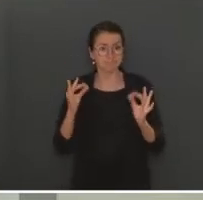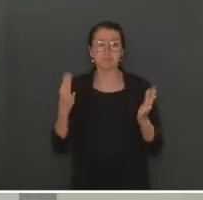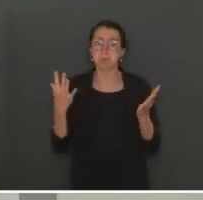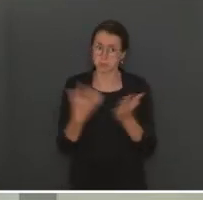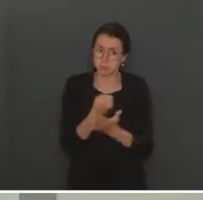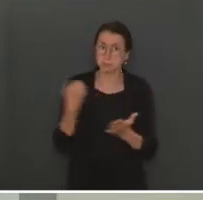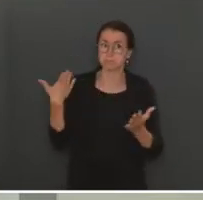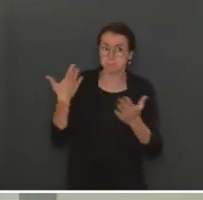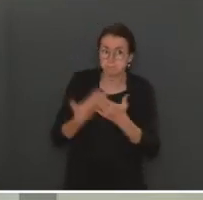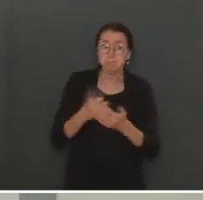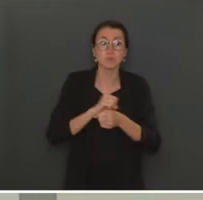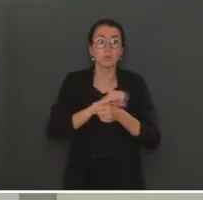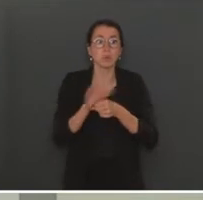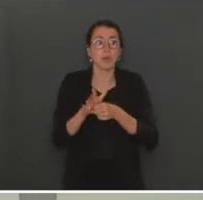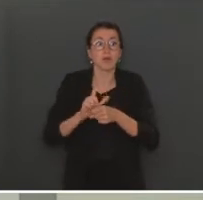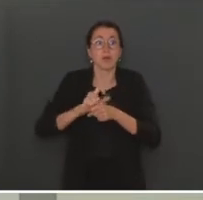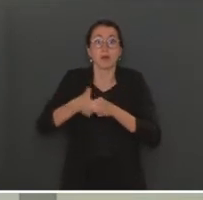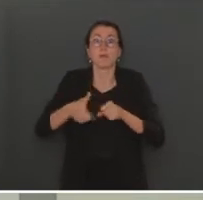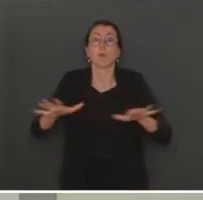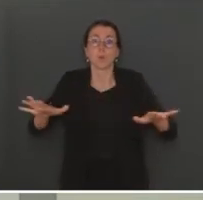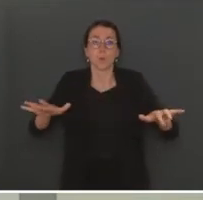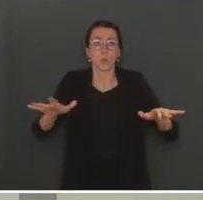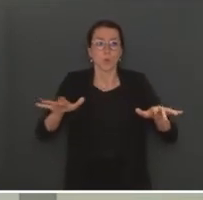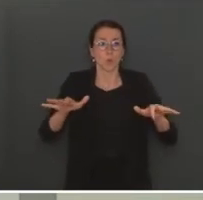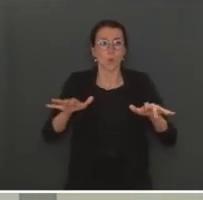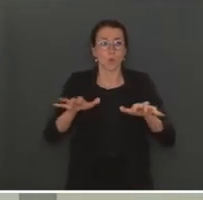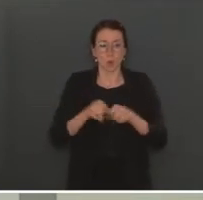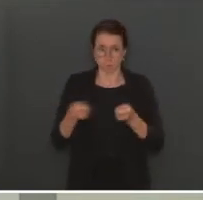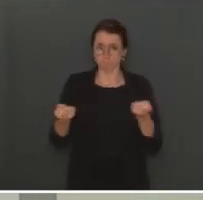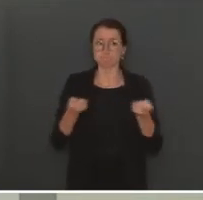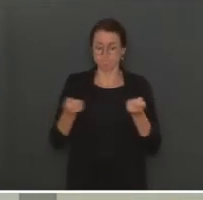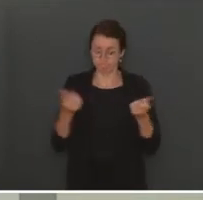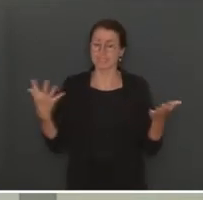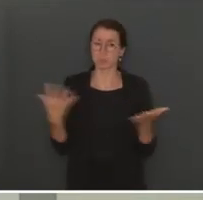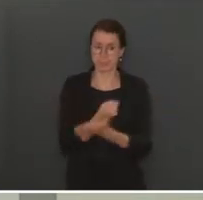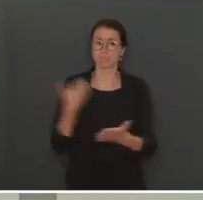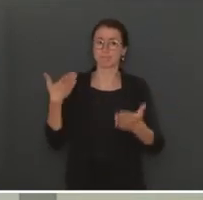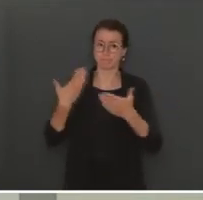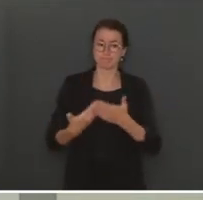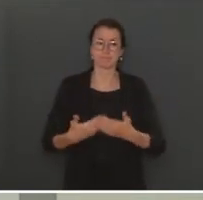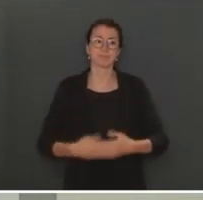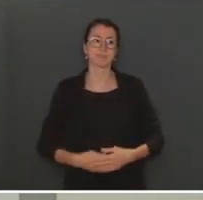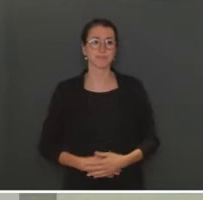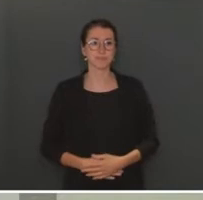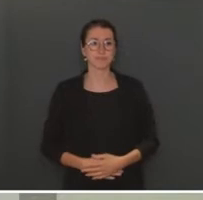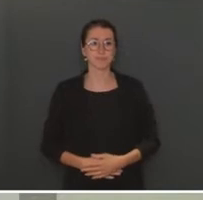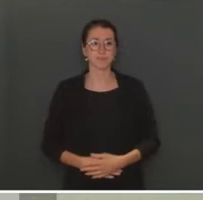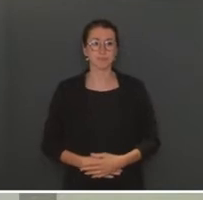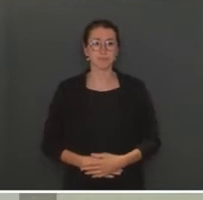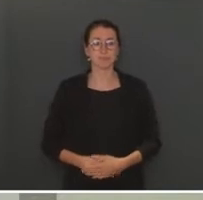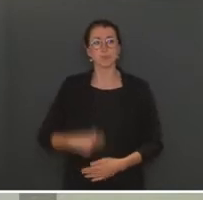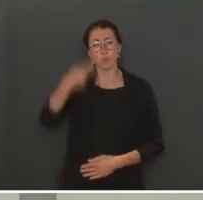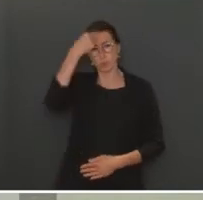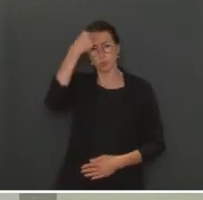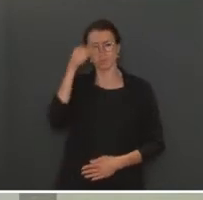du virus sur la population. En effet, après avoir augmenté durant la première quinzaine d'août, les transmissions ont